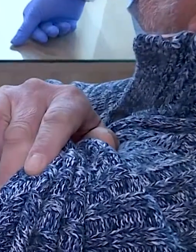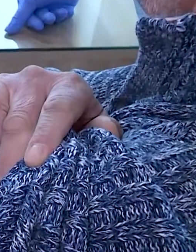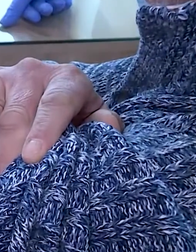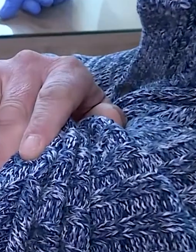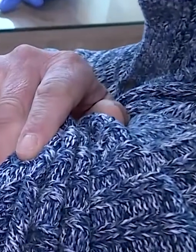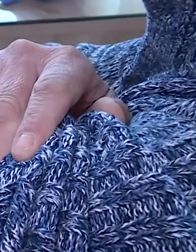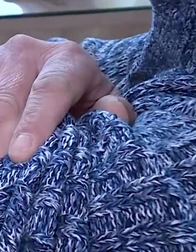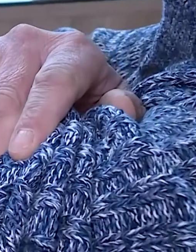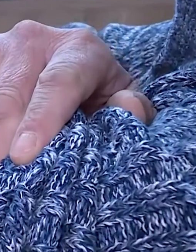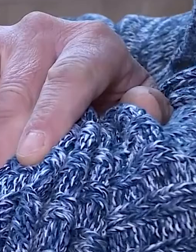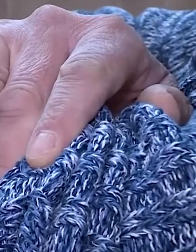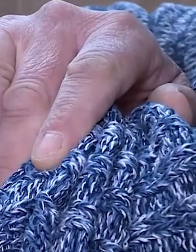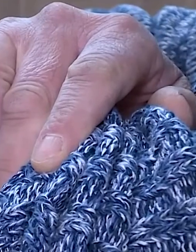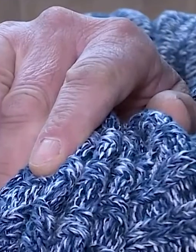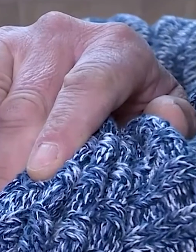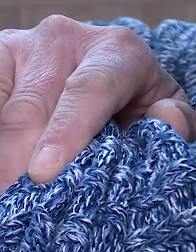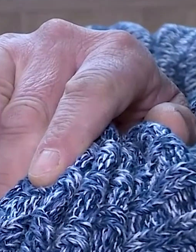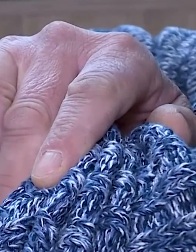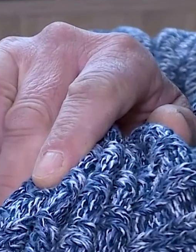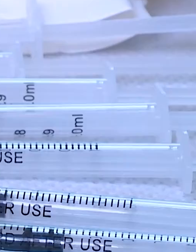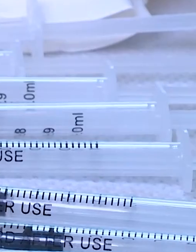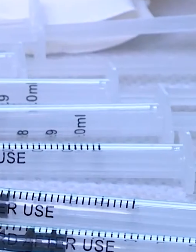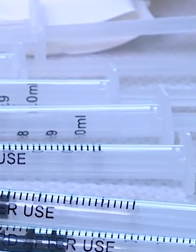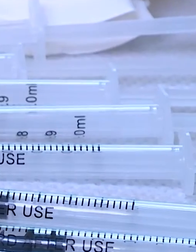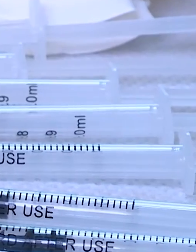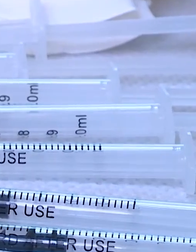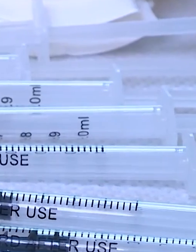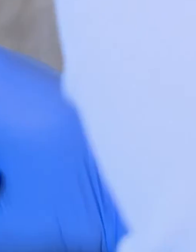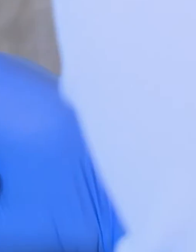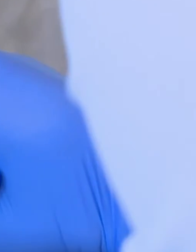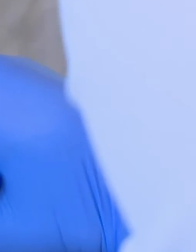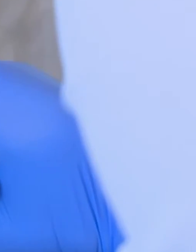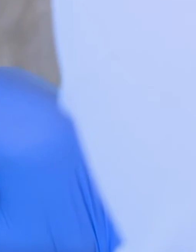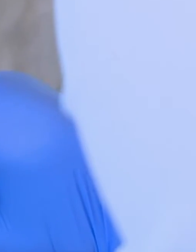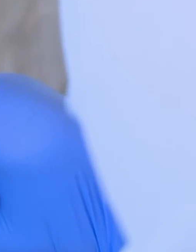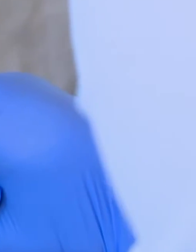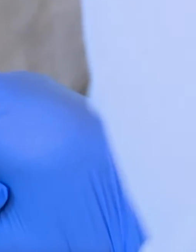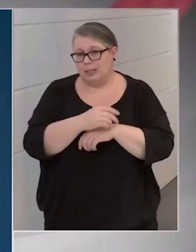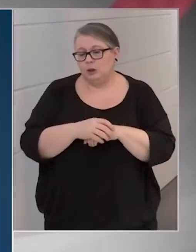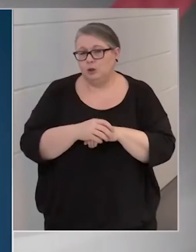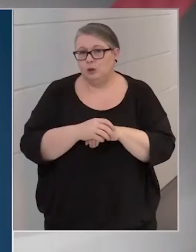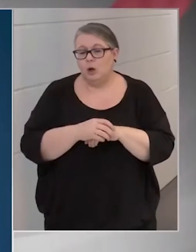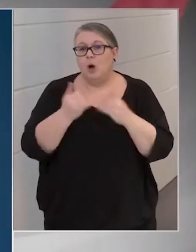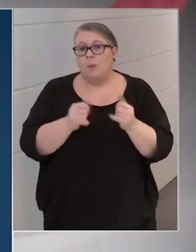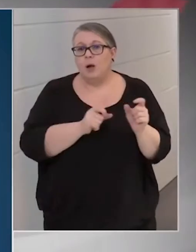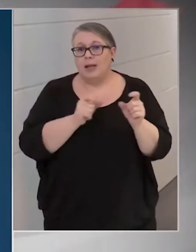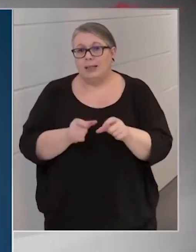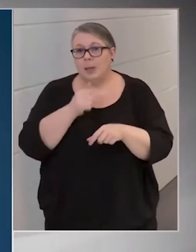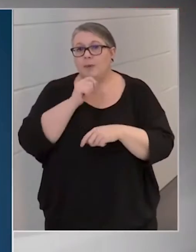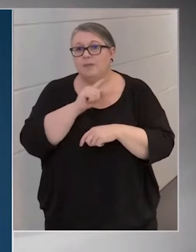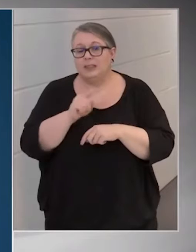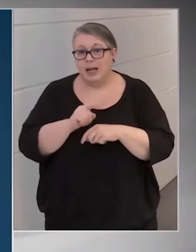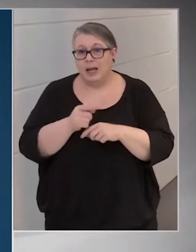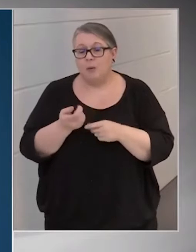következő egy hétben folytatódik a regisztrált idősek oltása, illetve nagyszámban lesznek második oltások is. A ma érkezett Pfizer